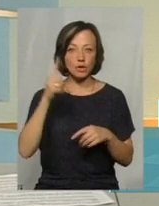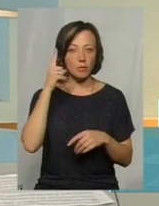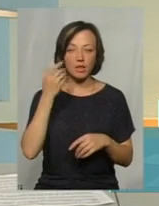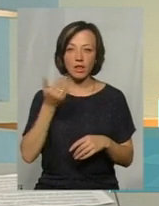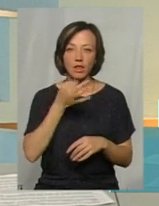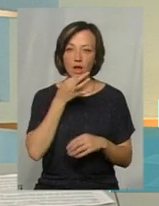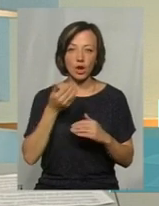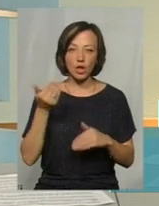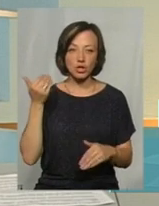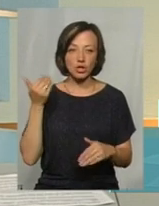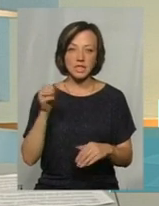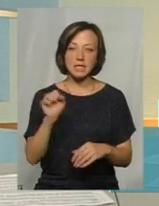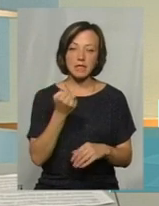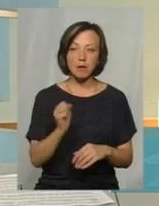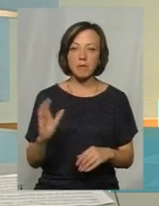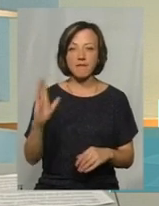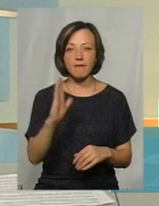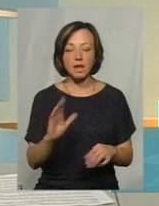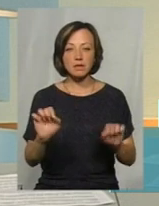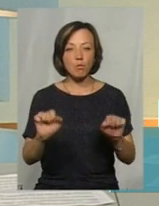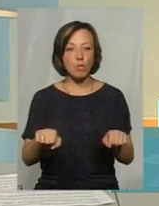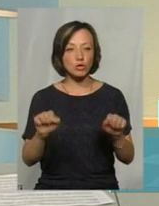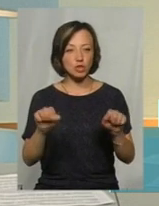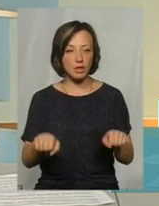не раніше, серпень-вересень, можливо,